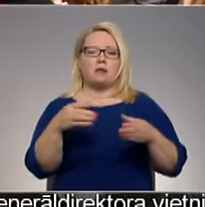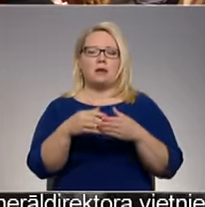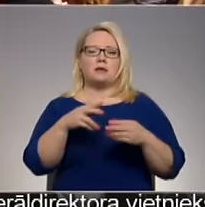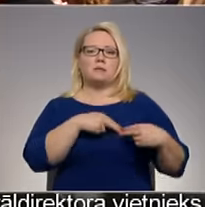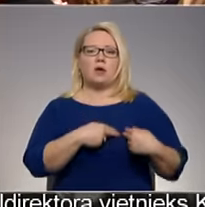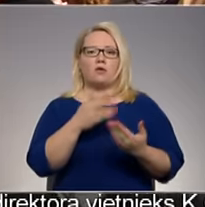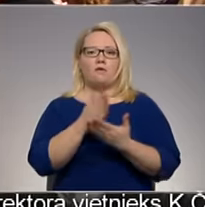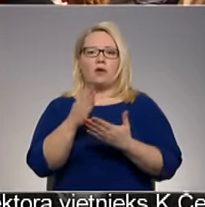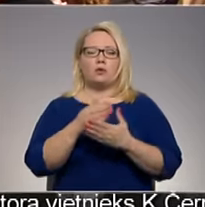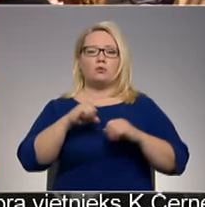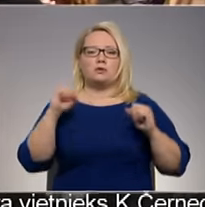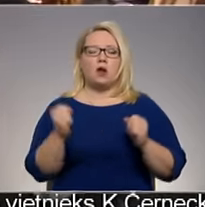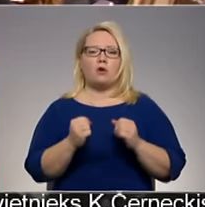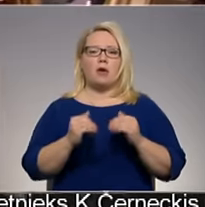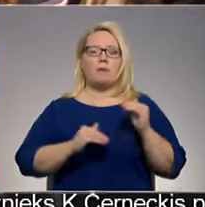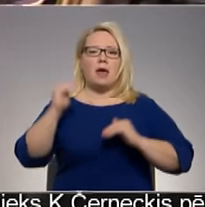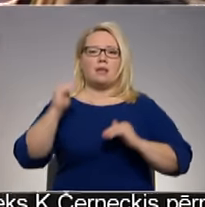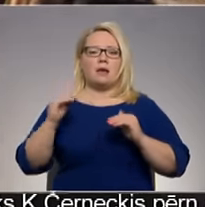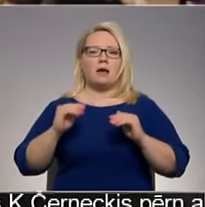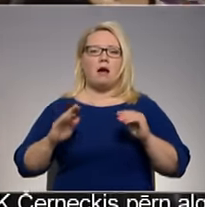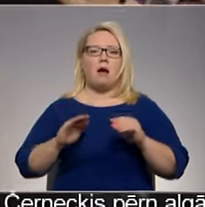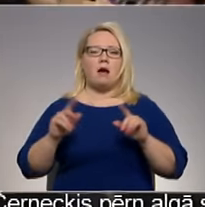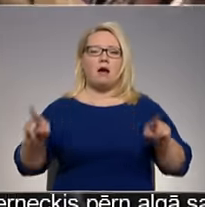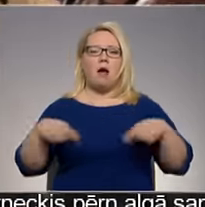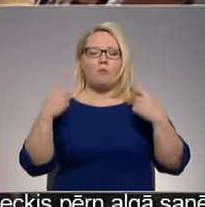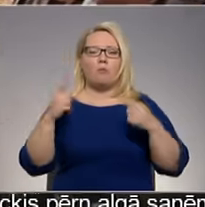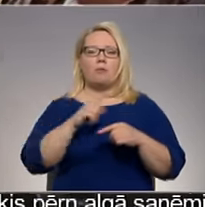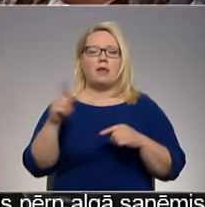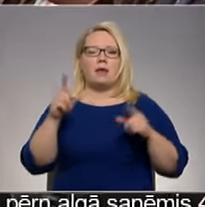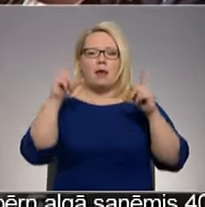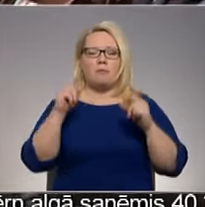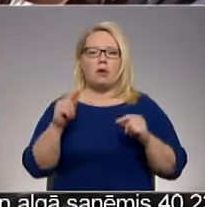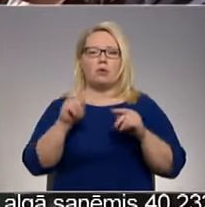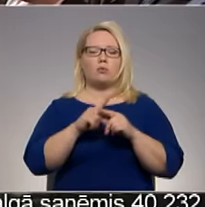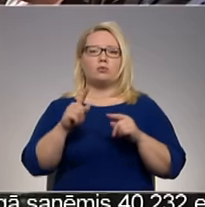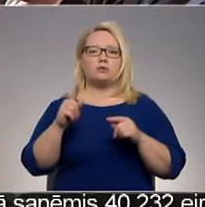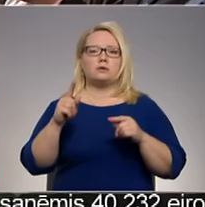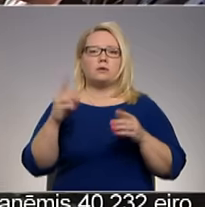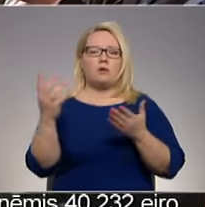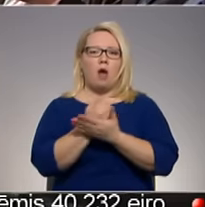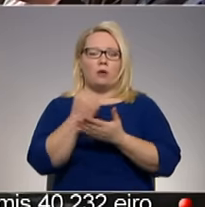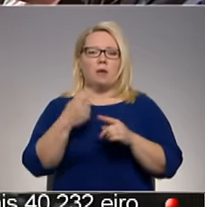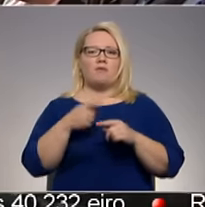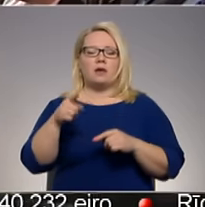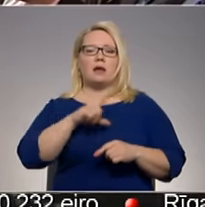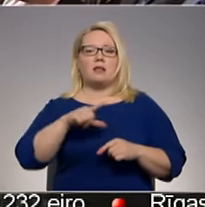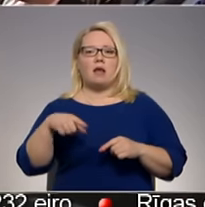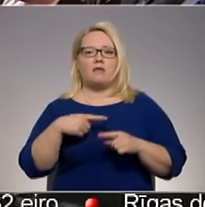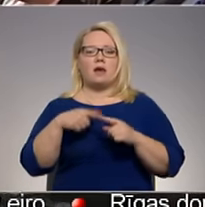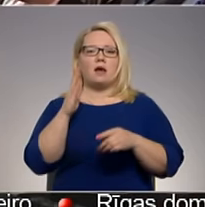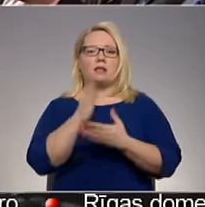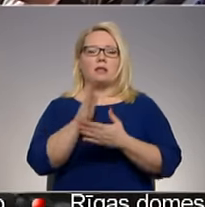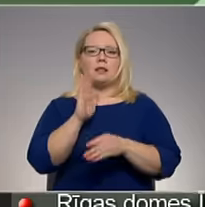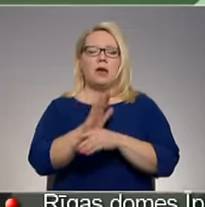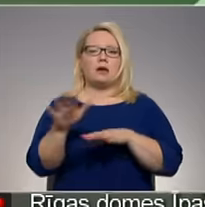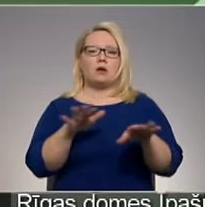vidū un strājājiem rētiņu kāpumiem aicināja savus biedrus neiemigt uz lauriem. Situācija gan pasaulē, gan Latvijā liek rīkoties